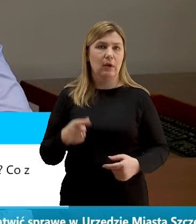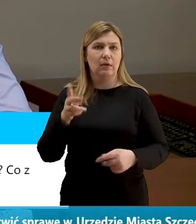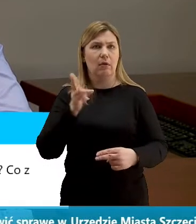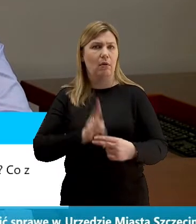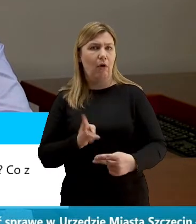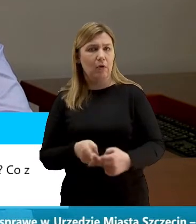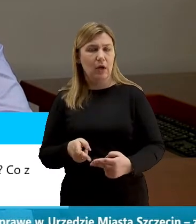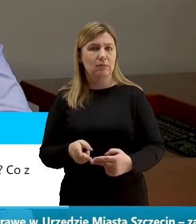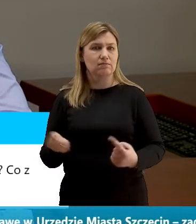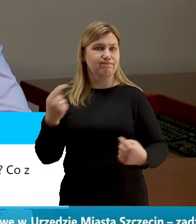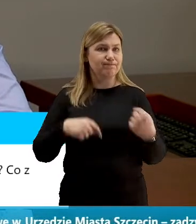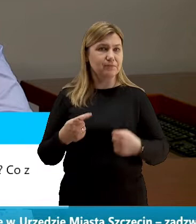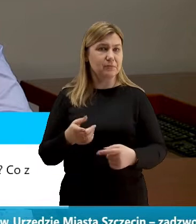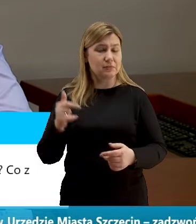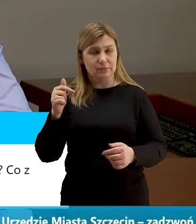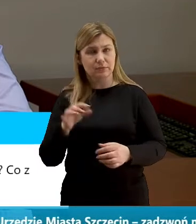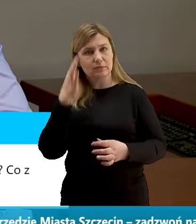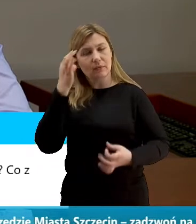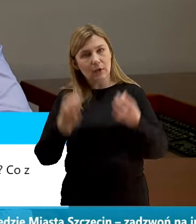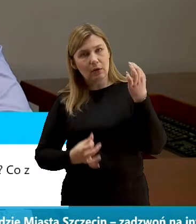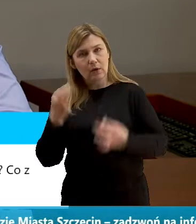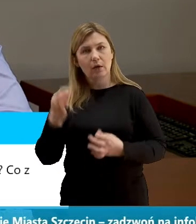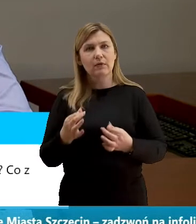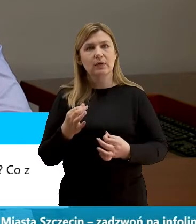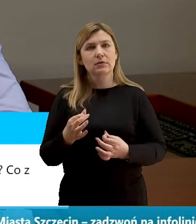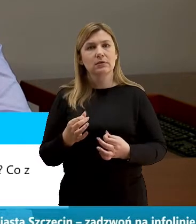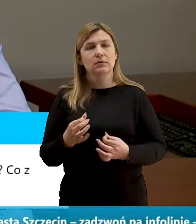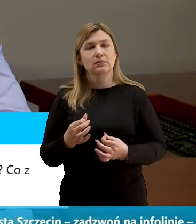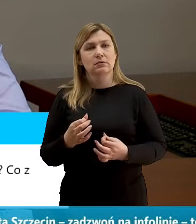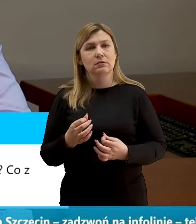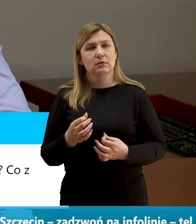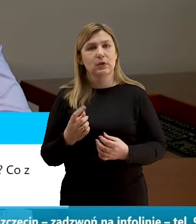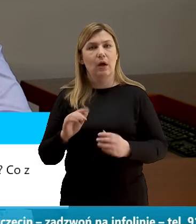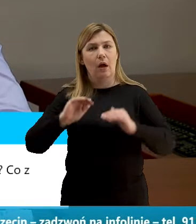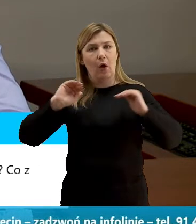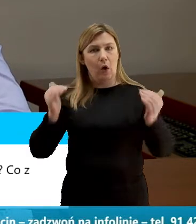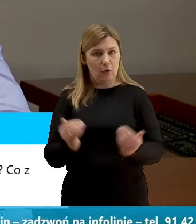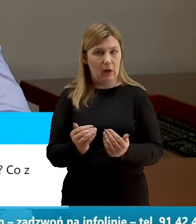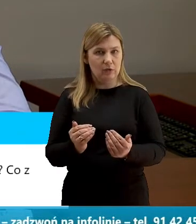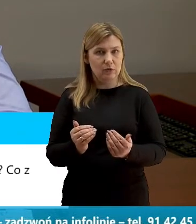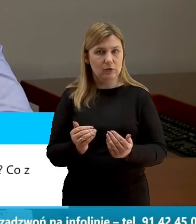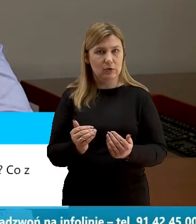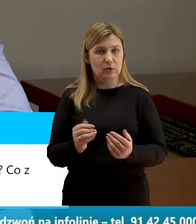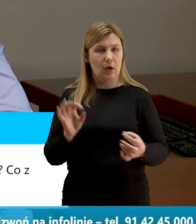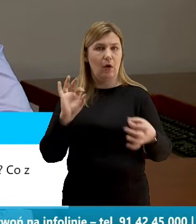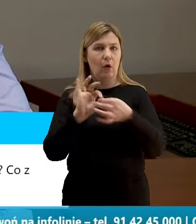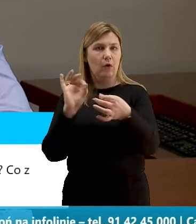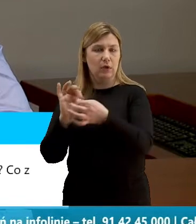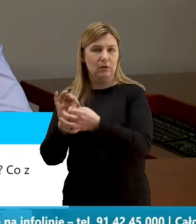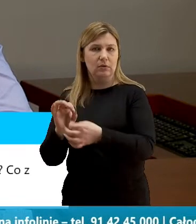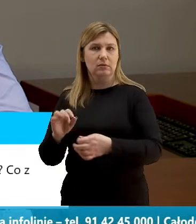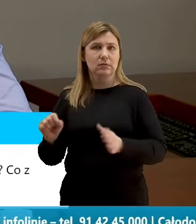Natomiast rozważyć należy oczywiście ograniczenie tych kontaktów do absolutnego